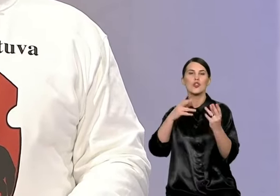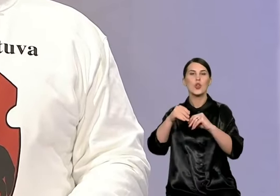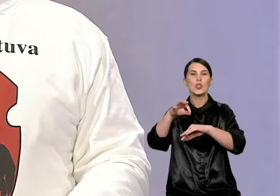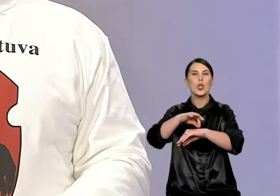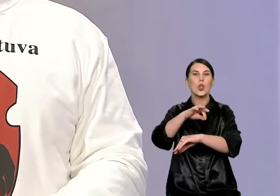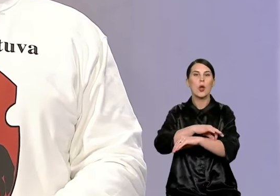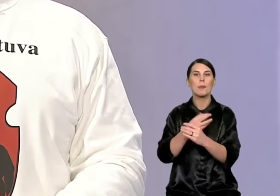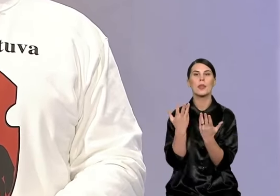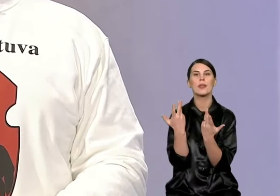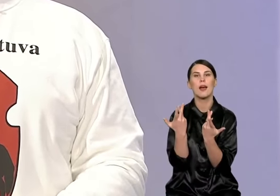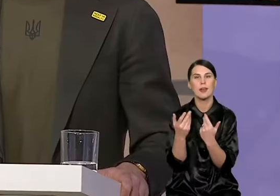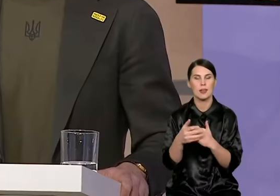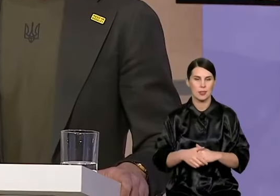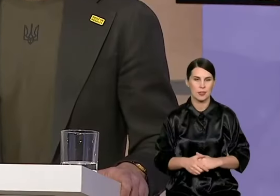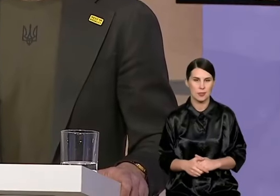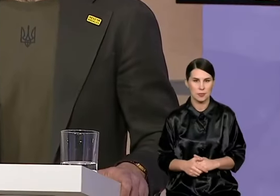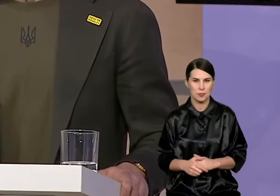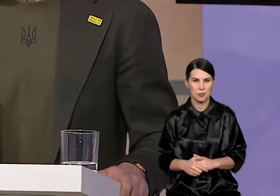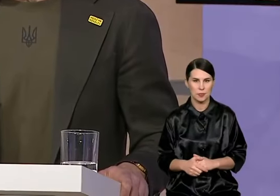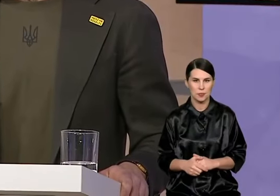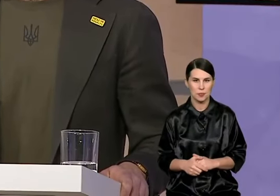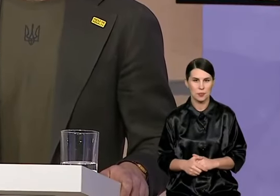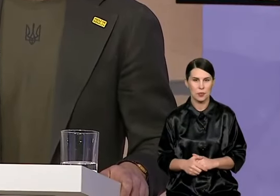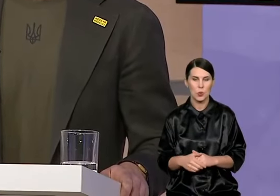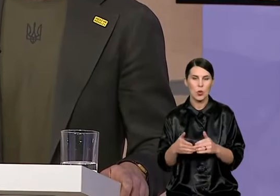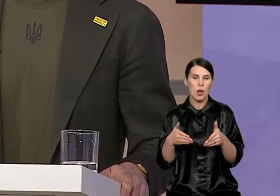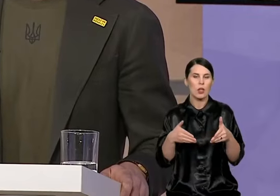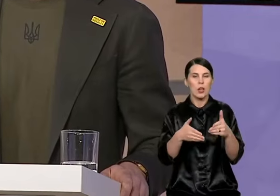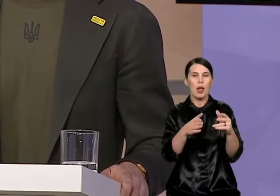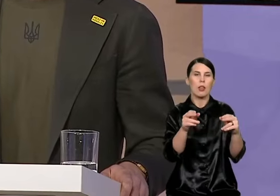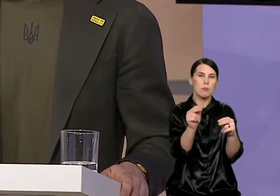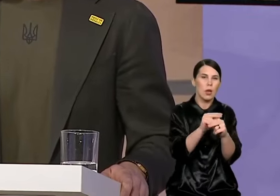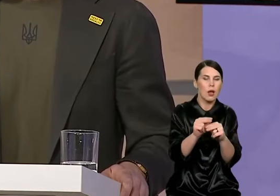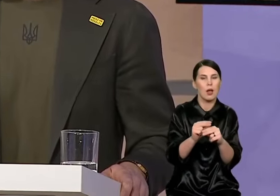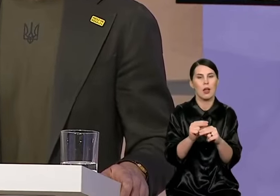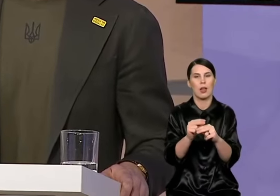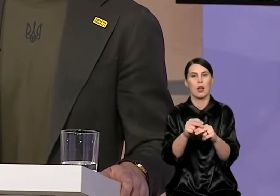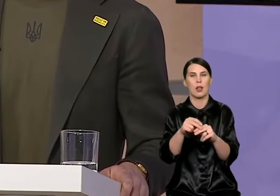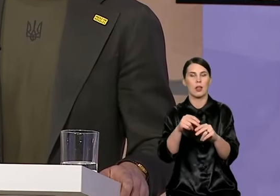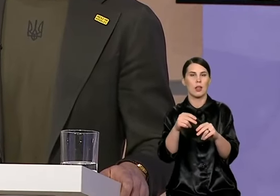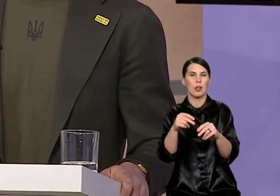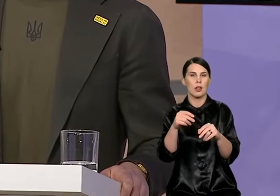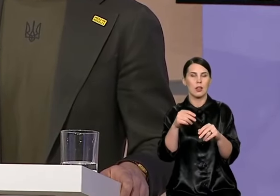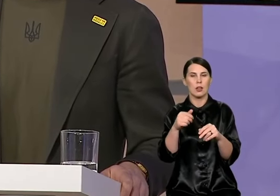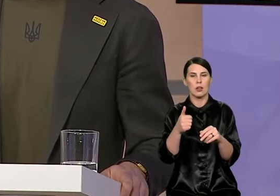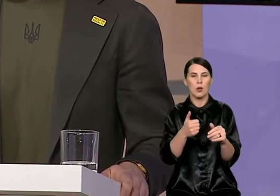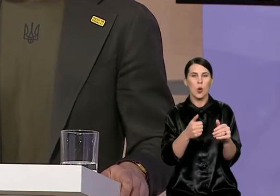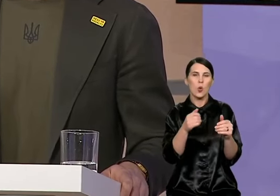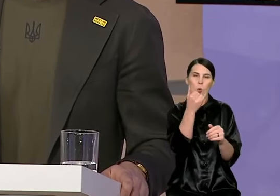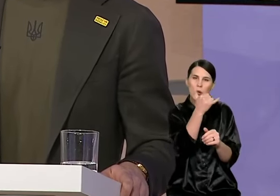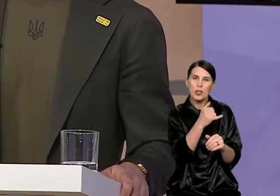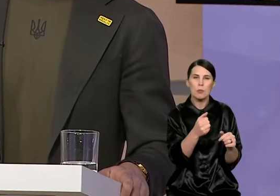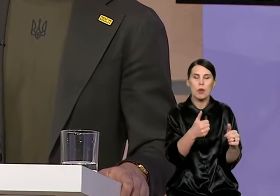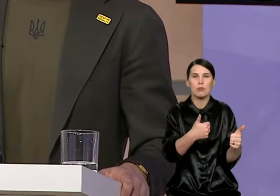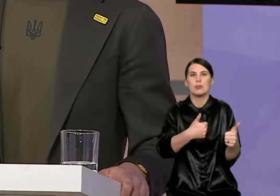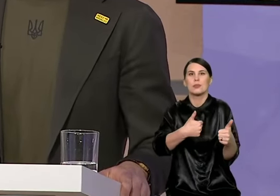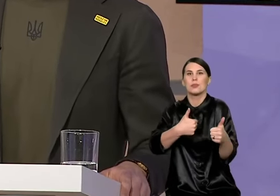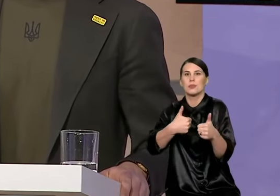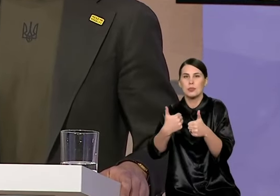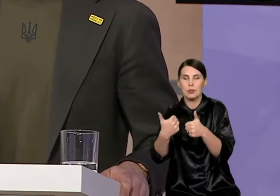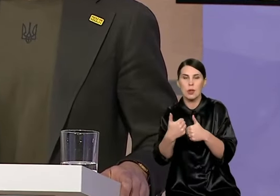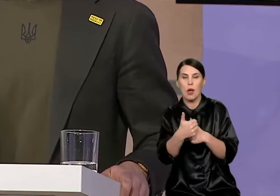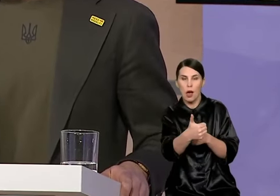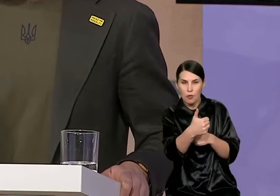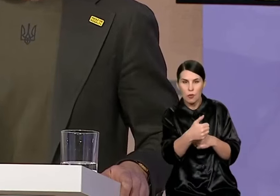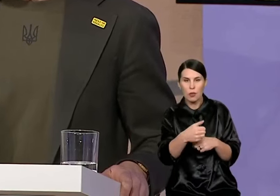Atsakome, einam prie kito klausimo. Humanizuojant gatves, jos to pačiu yra remontuojamos, gerinama jau kokybė ir būklė. Ir